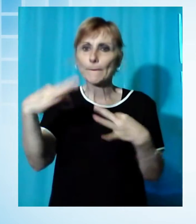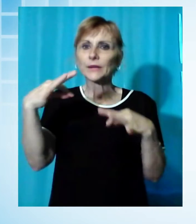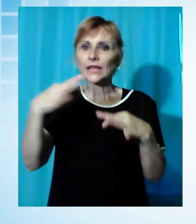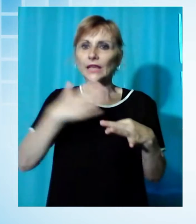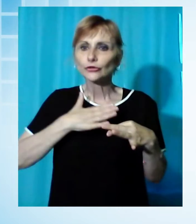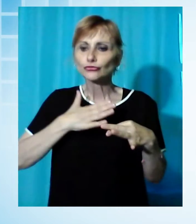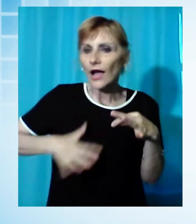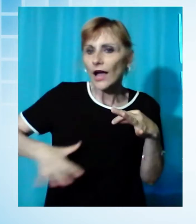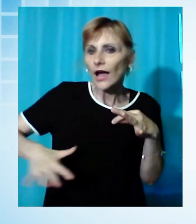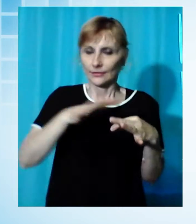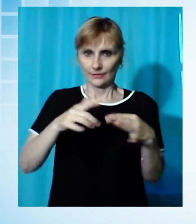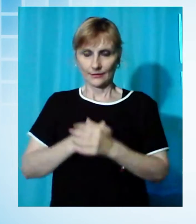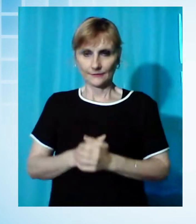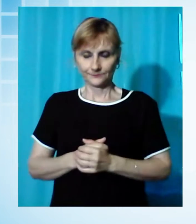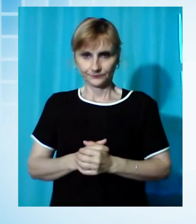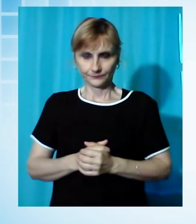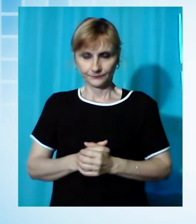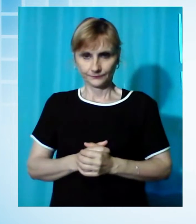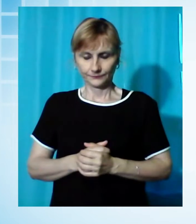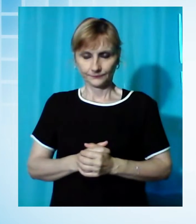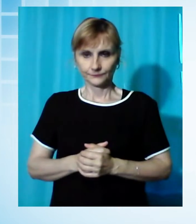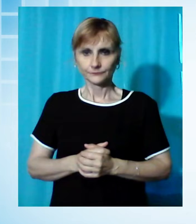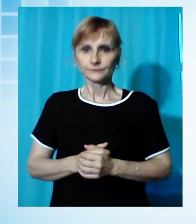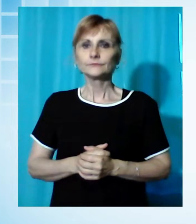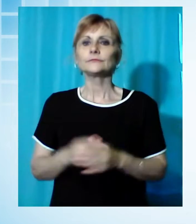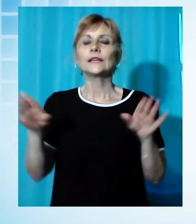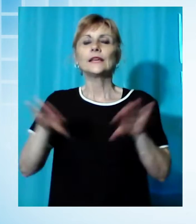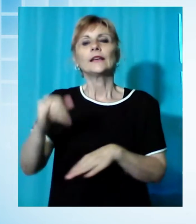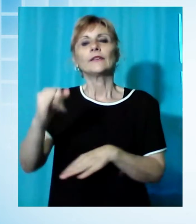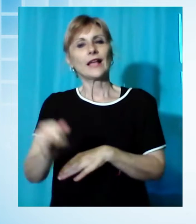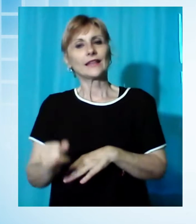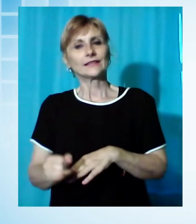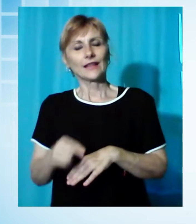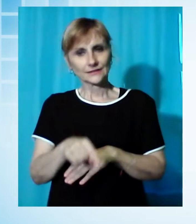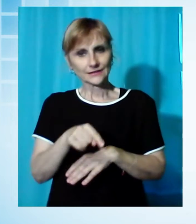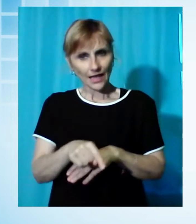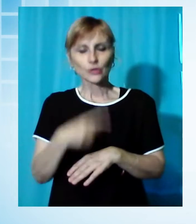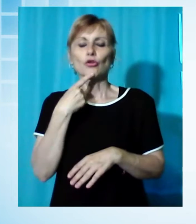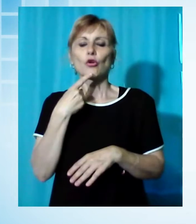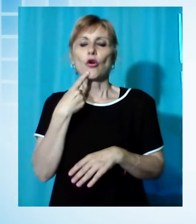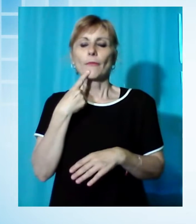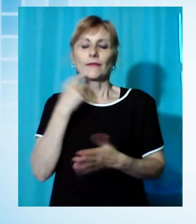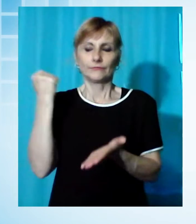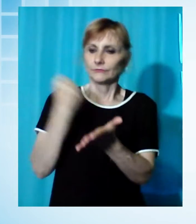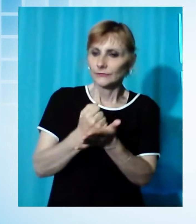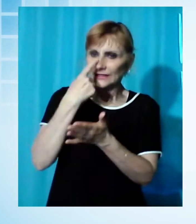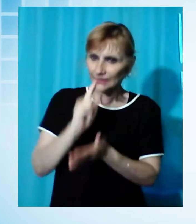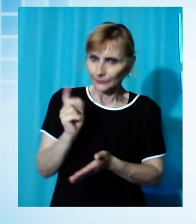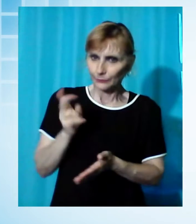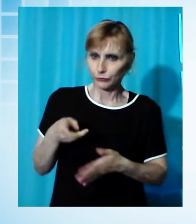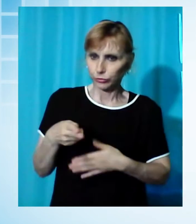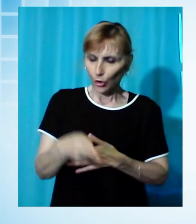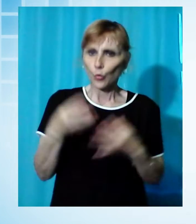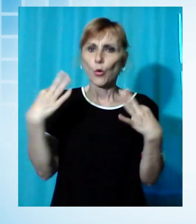popolazione delle trote del Serchio è stata incrementata e soprattutto è stata qualificata immettendo ogni anno materiale